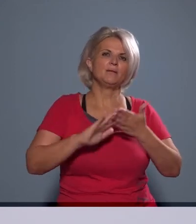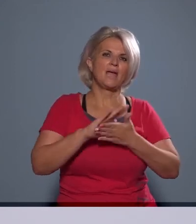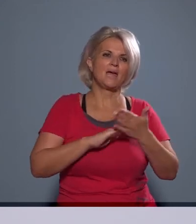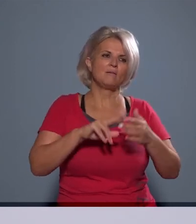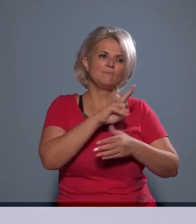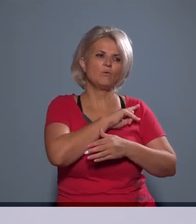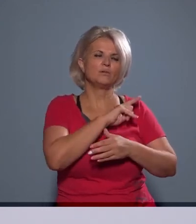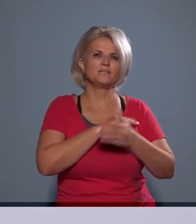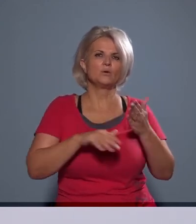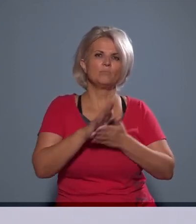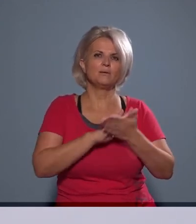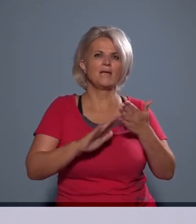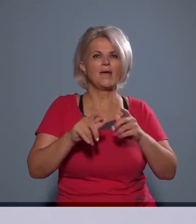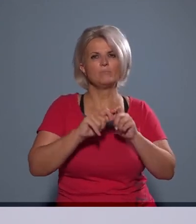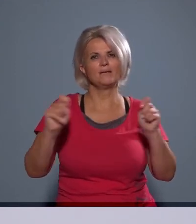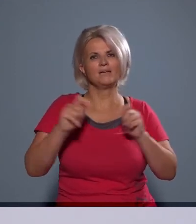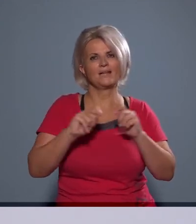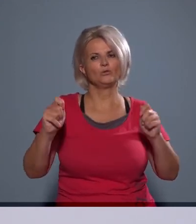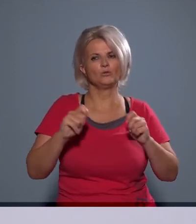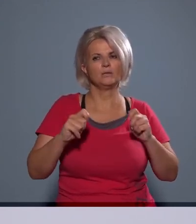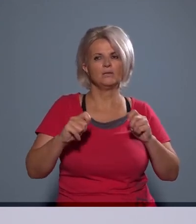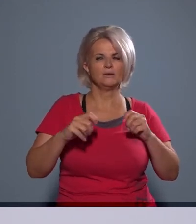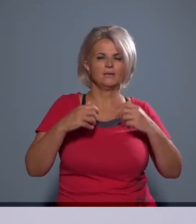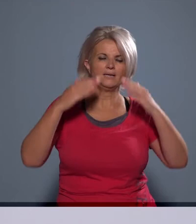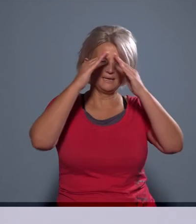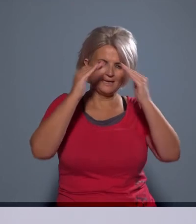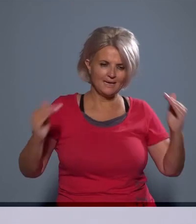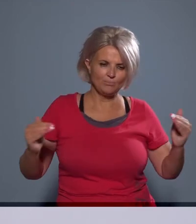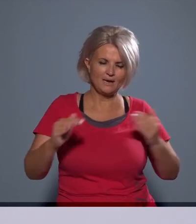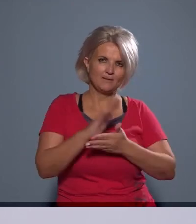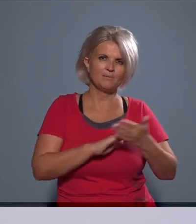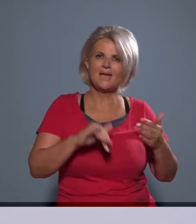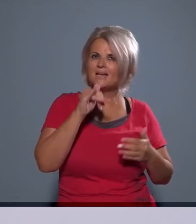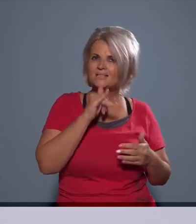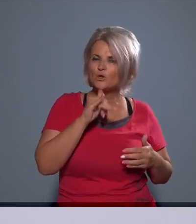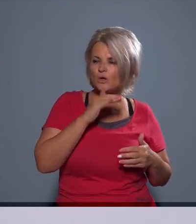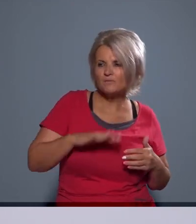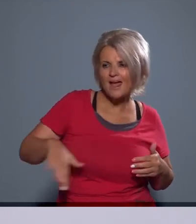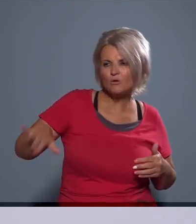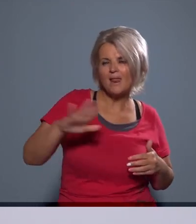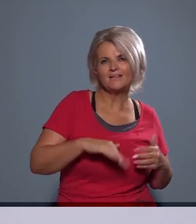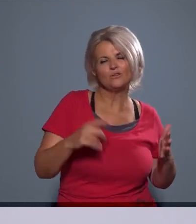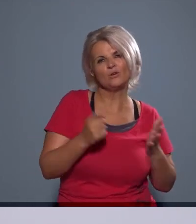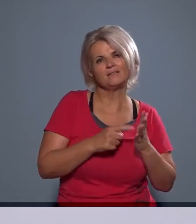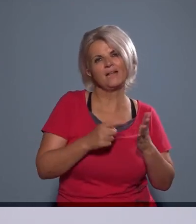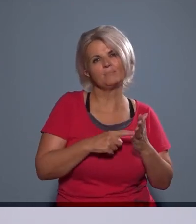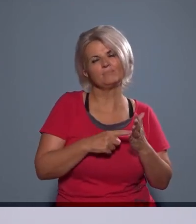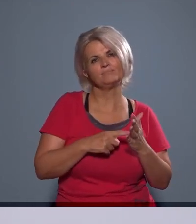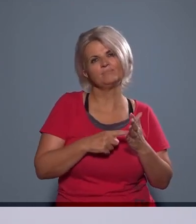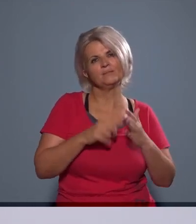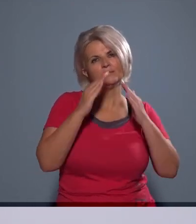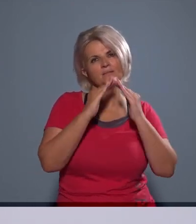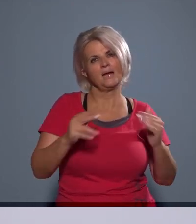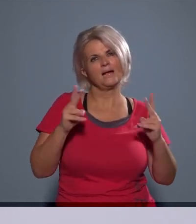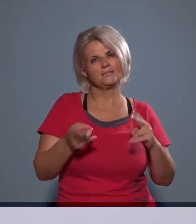épület, milyen magasságú épület, milyen zöldfelületű, vagy zöldfelületi követelménnyel megépített épület helyezhető el.